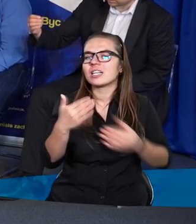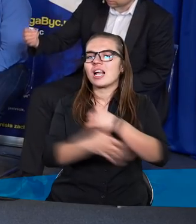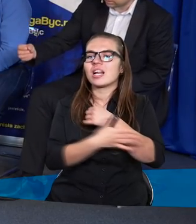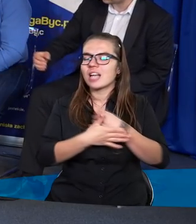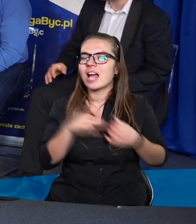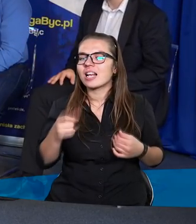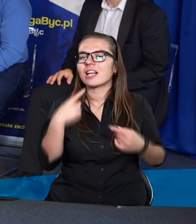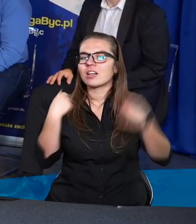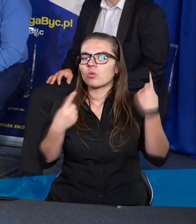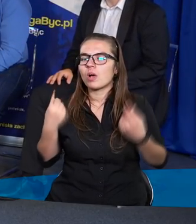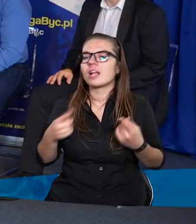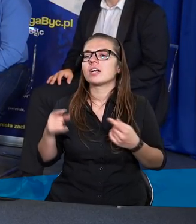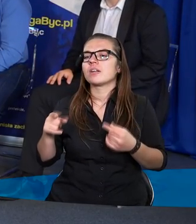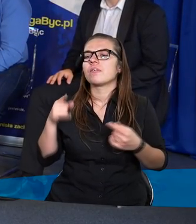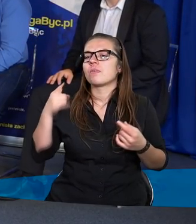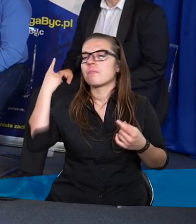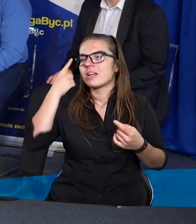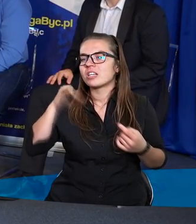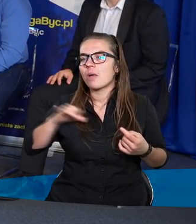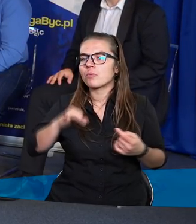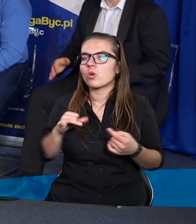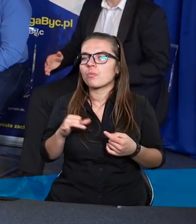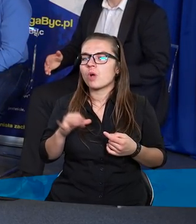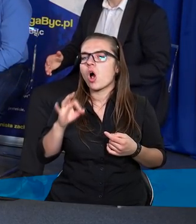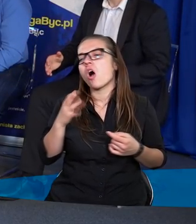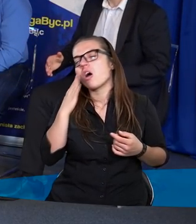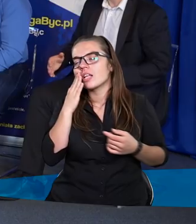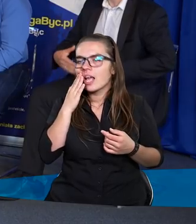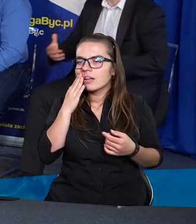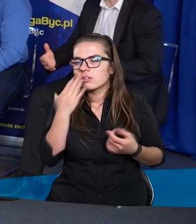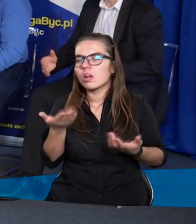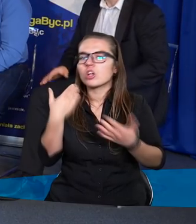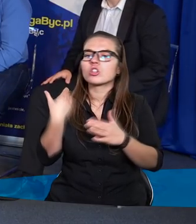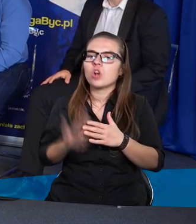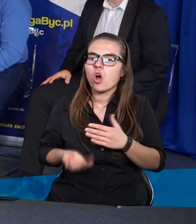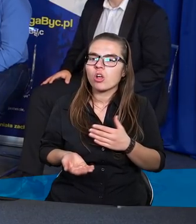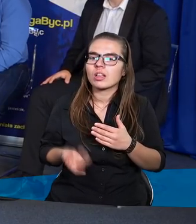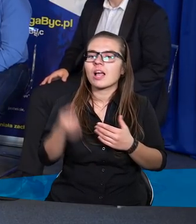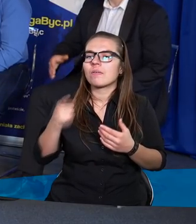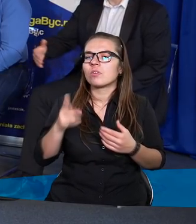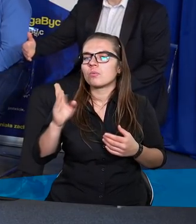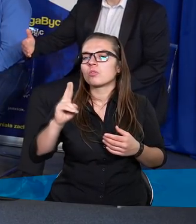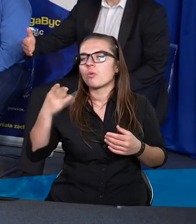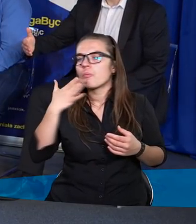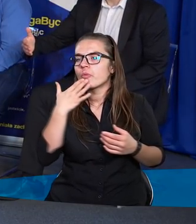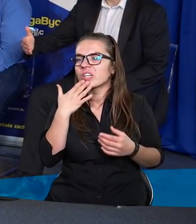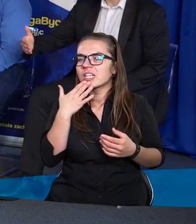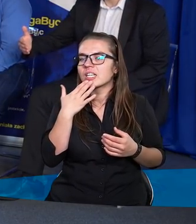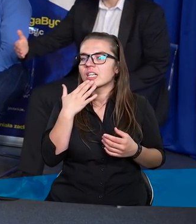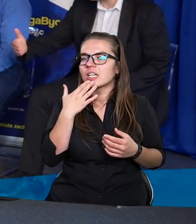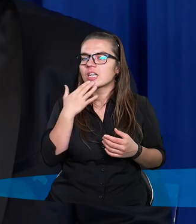samą sytuację, jedni sobie myślą ojejku, ale szkoda, odrodzy mówią, trzeba się